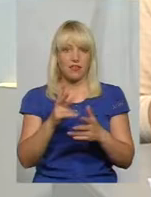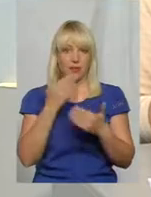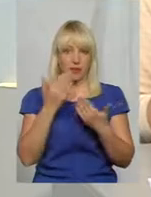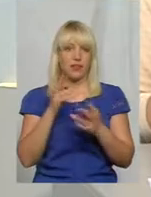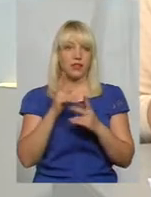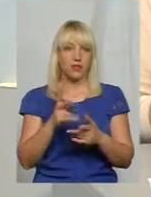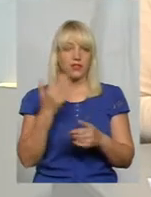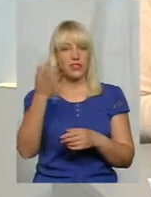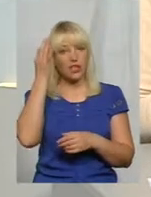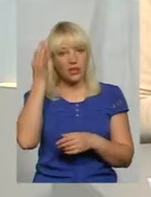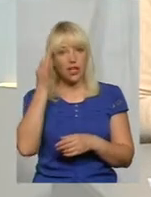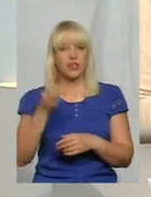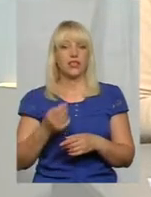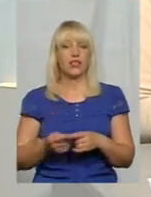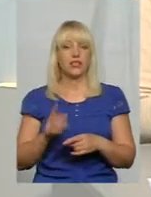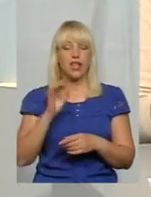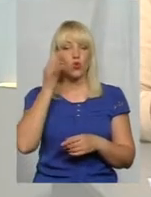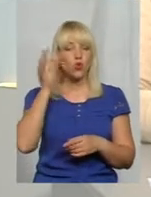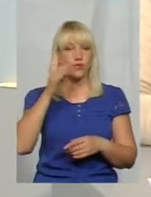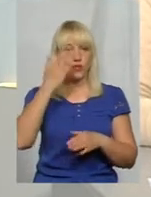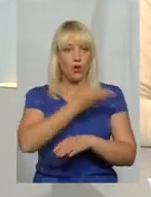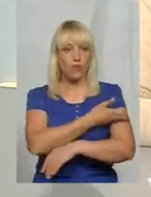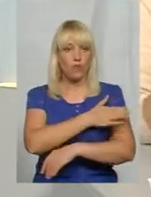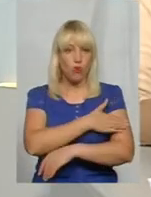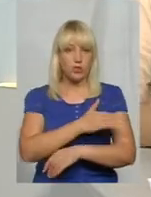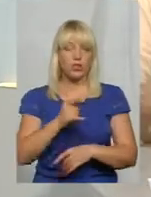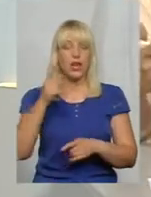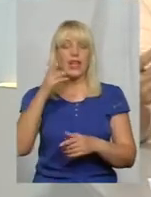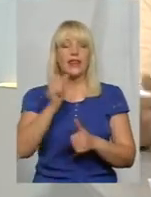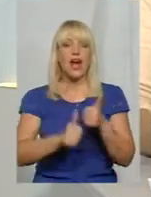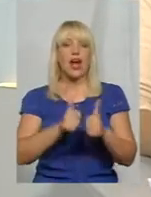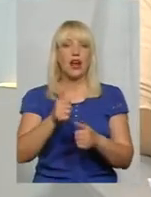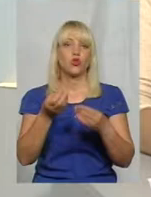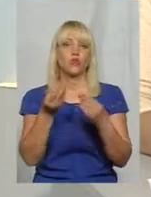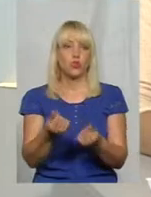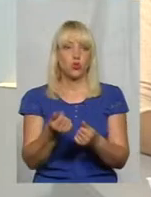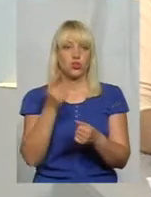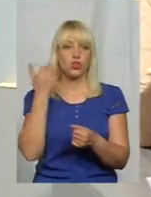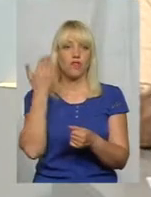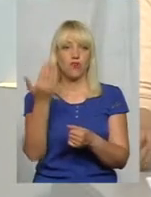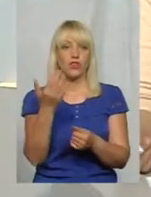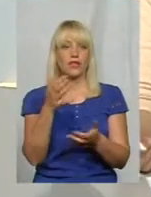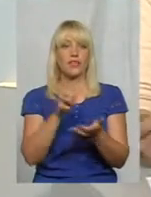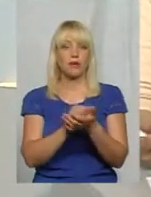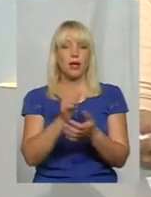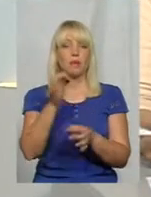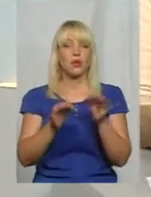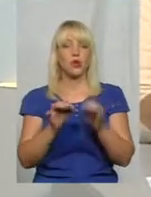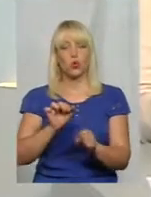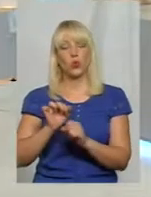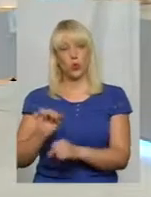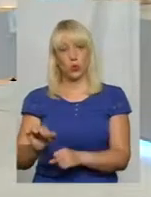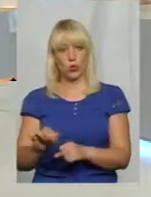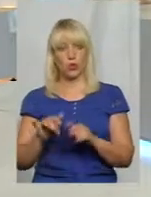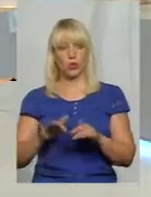згадали за досвід Польщі, що вони на грантових коштах займалися природоохоронною діяльністю.